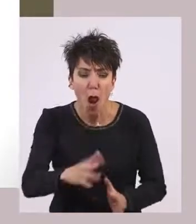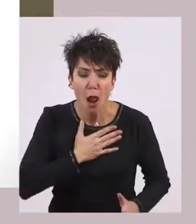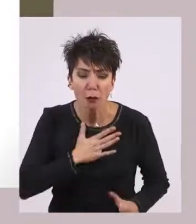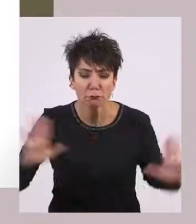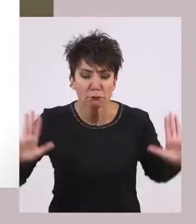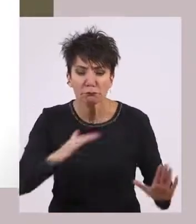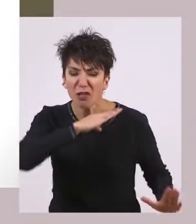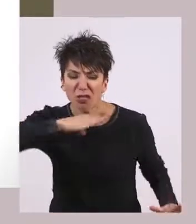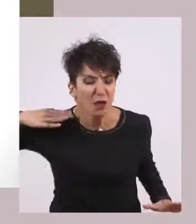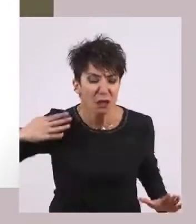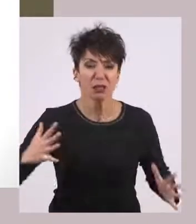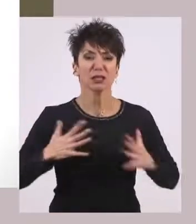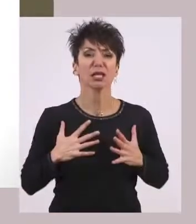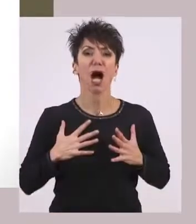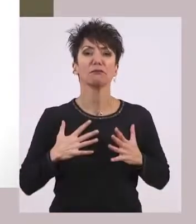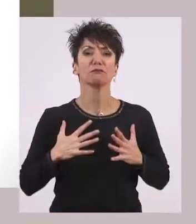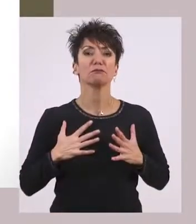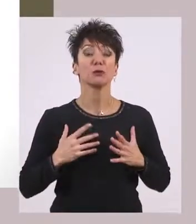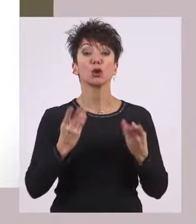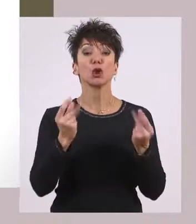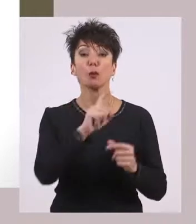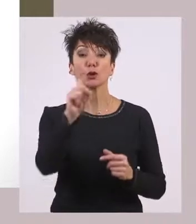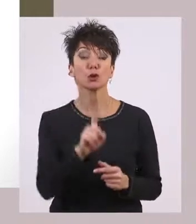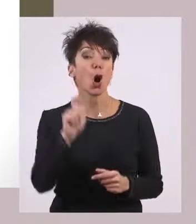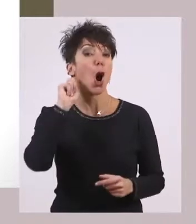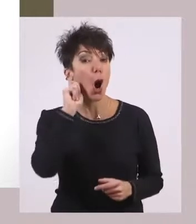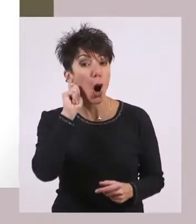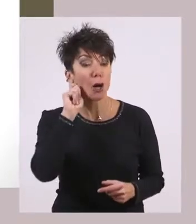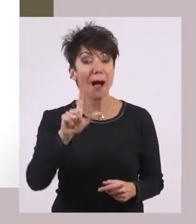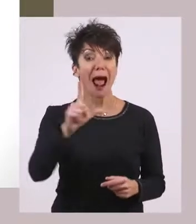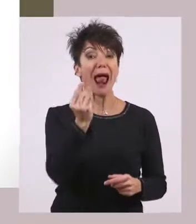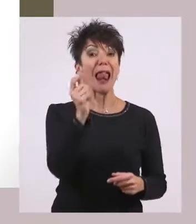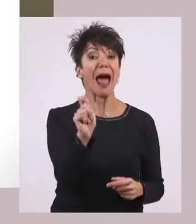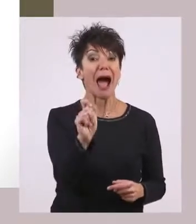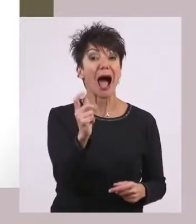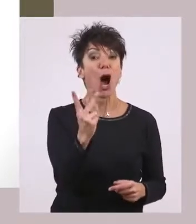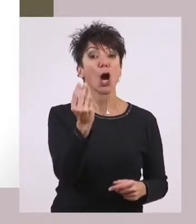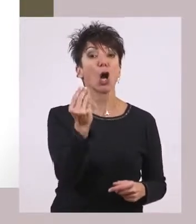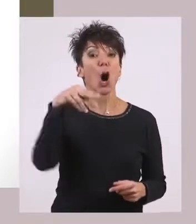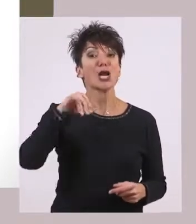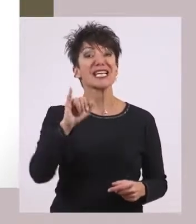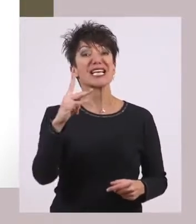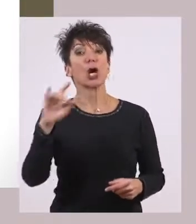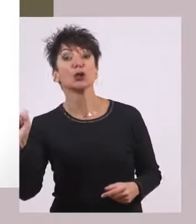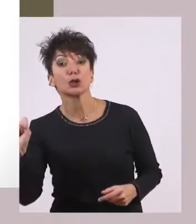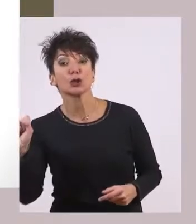Ποια είναι λοιπόν τα βασικά χαρακτηριστικά της κοινωνίας και του πολιτεύματος της Σπάρτης.